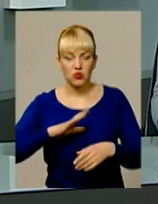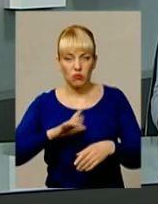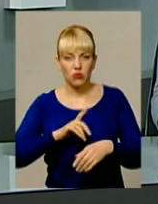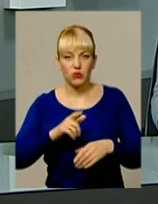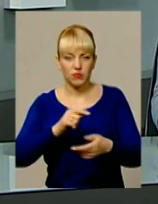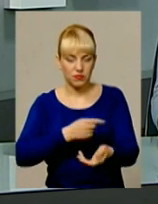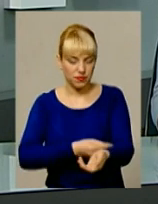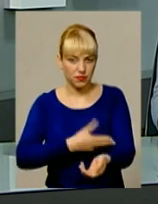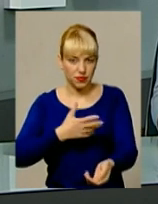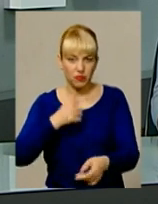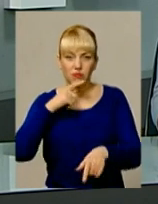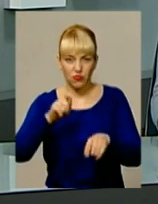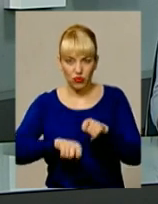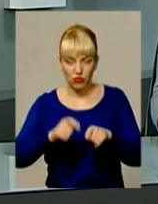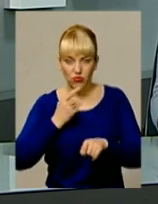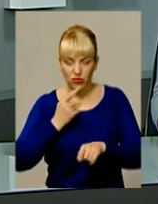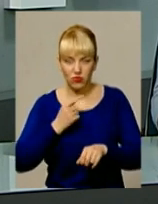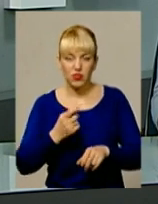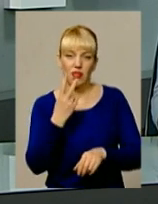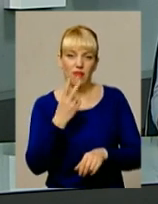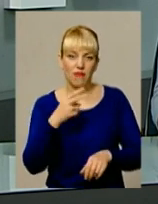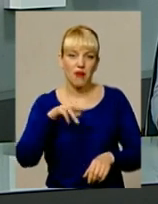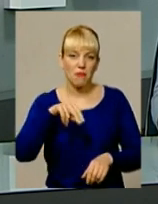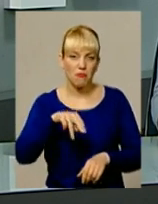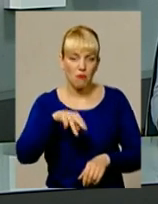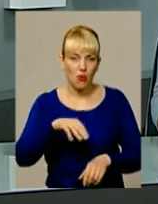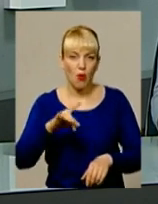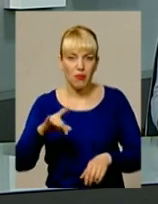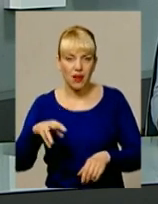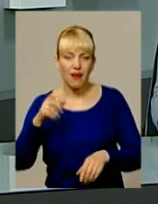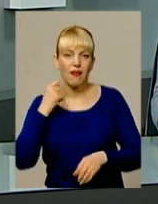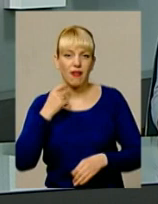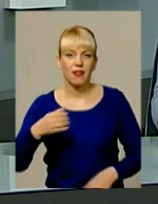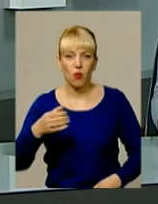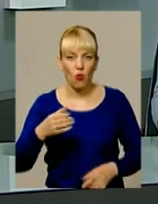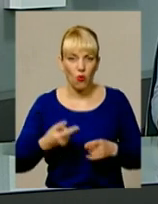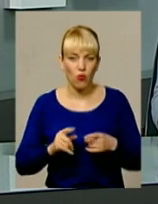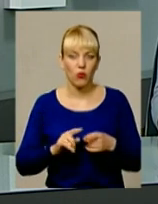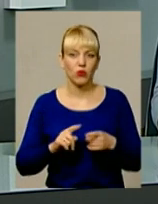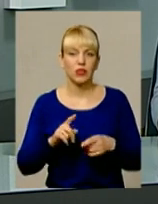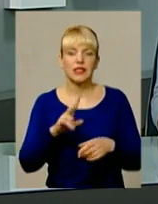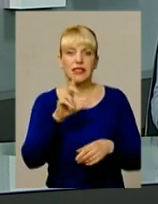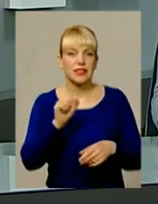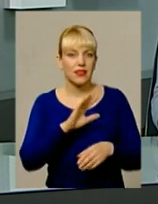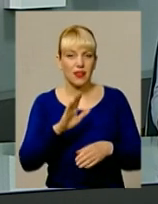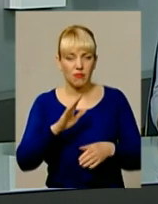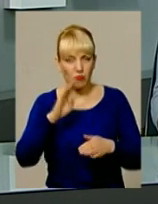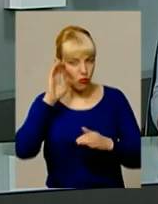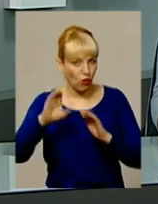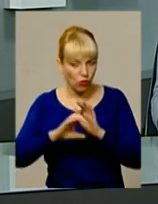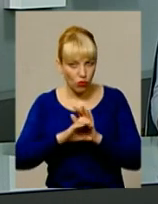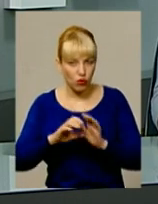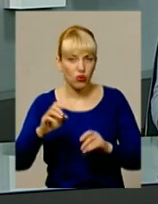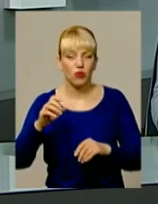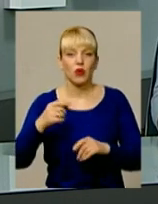виявили понад два проміли алкоголю. За водіння у нетверезому стані, порушення правил дорожнього руху і злісну непокору правоохоронцям, на